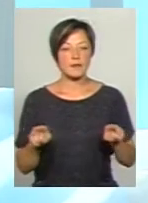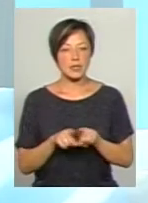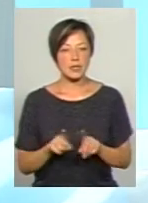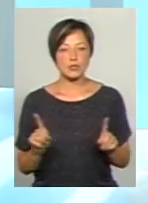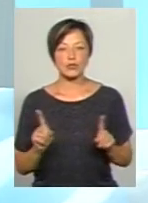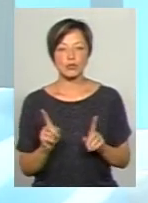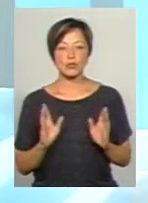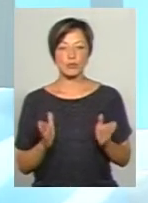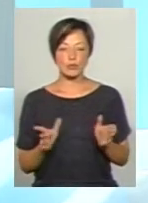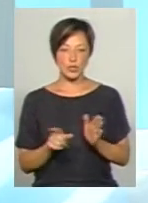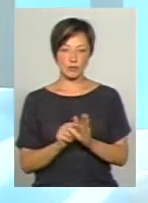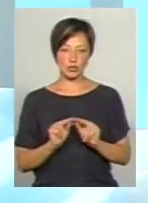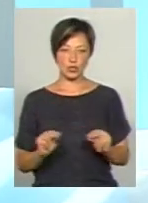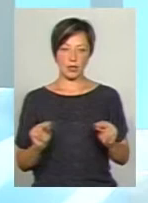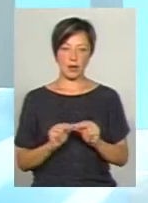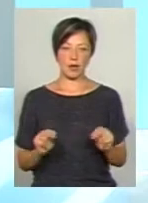що ж буде з вчителям?